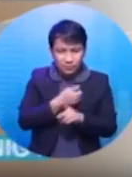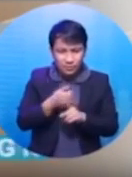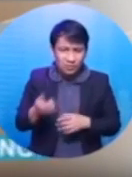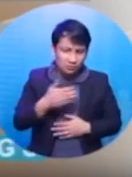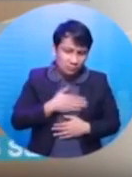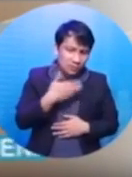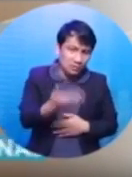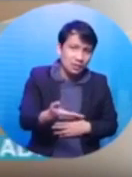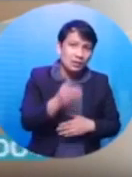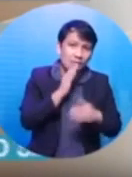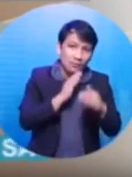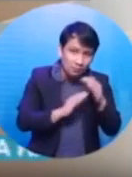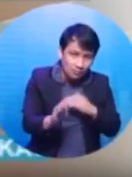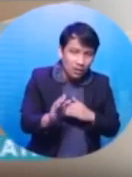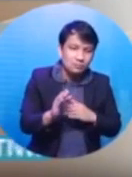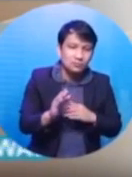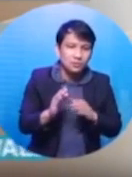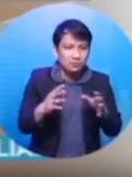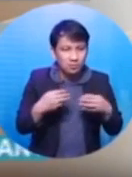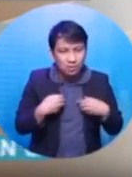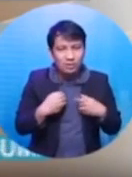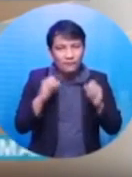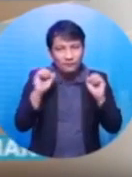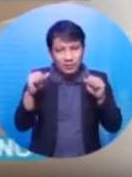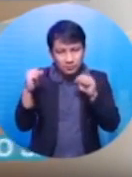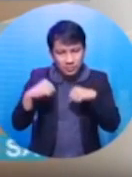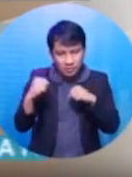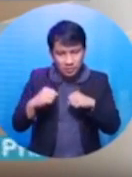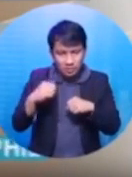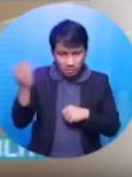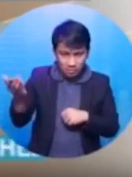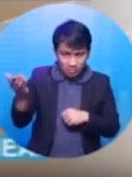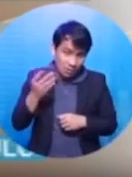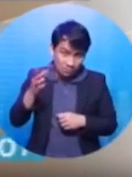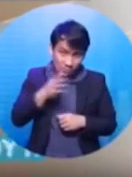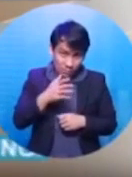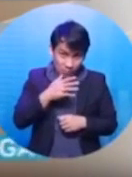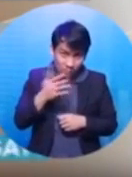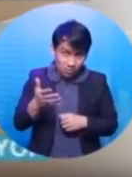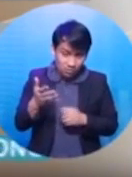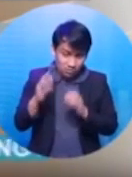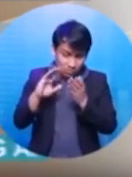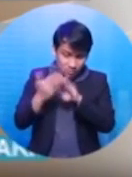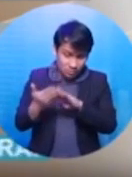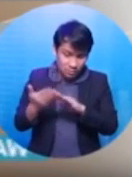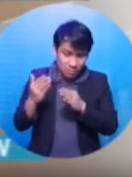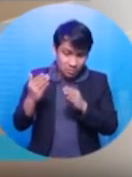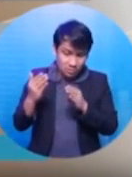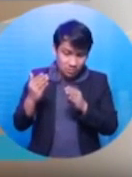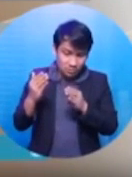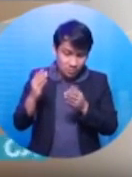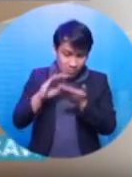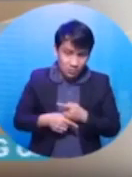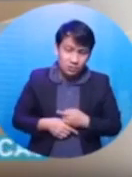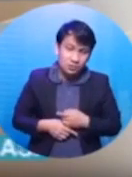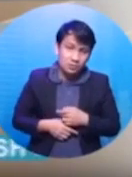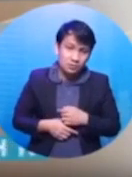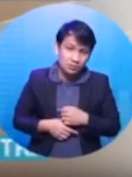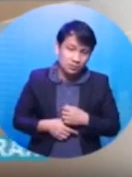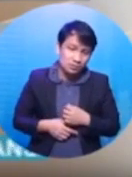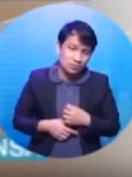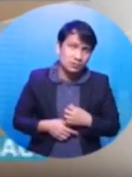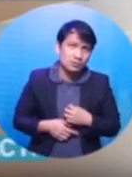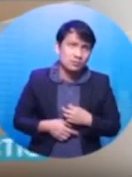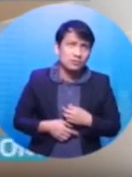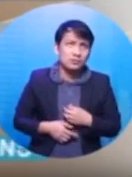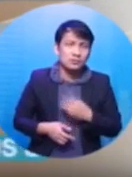willing na po siyang magpa-areglo at magpakumbaba. So nay, pwede ba ma nay pagkumbaba na rin kayo para sa katahimikan po na inyong pamilya? Pwede ba nay? Ape,